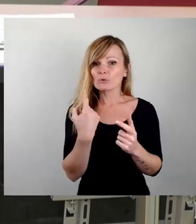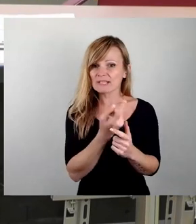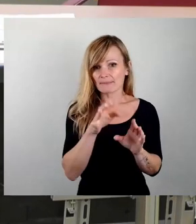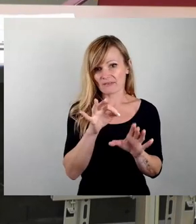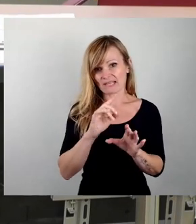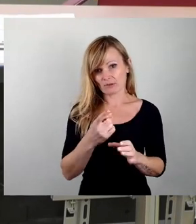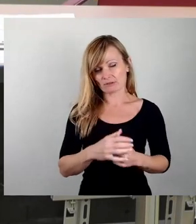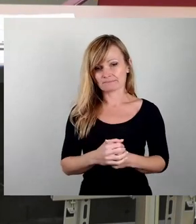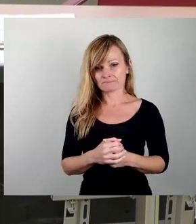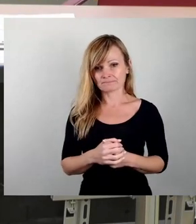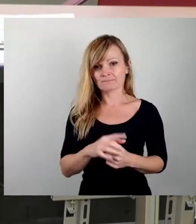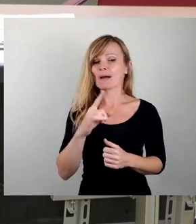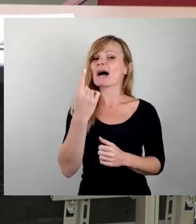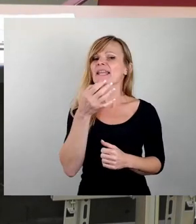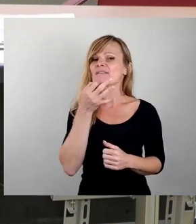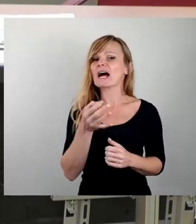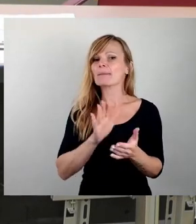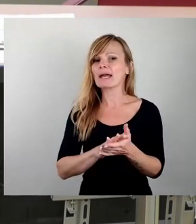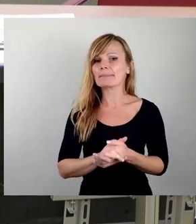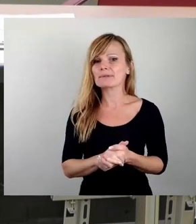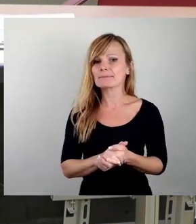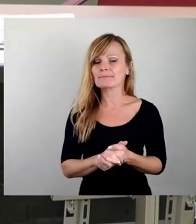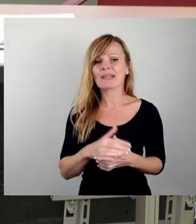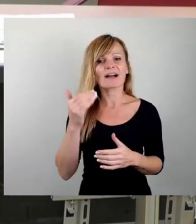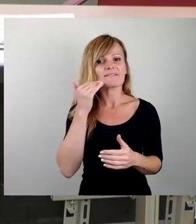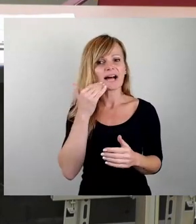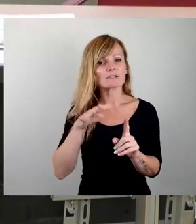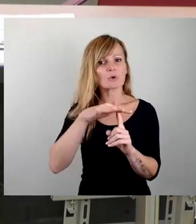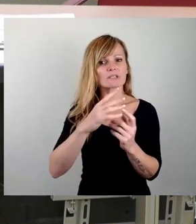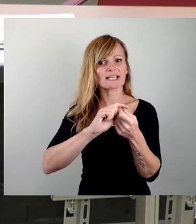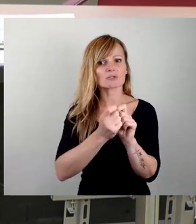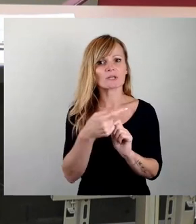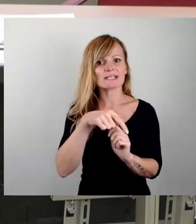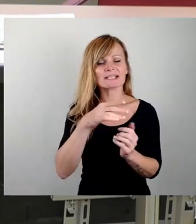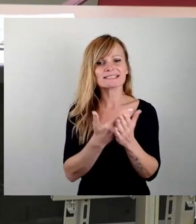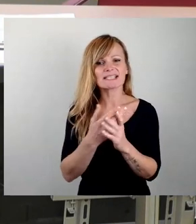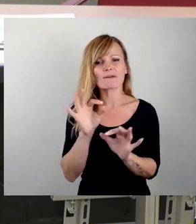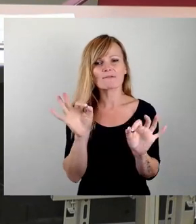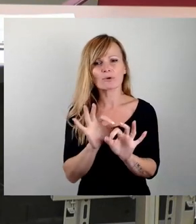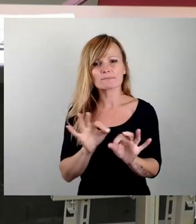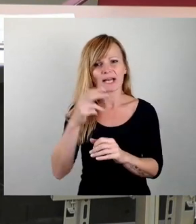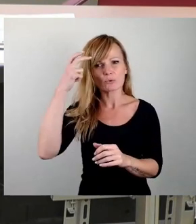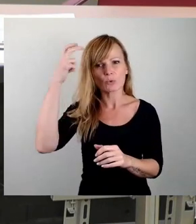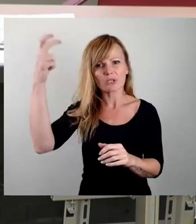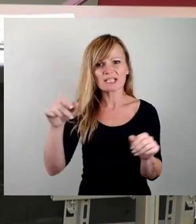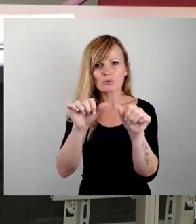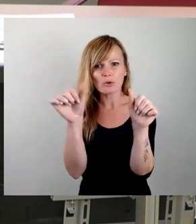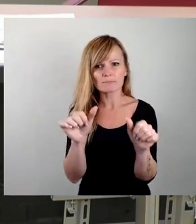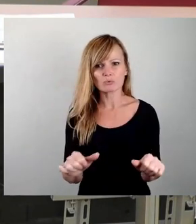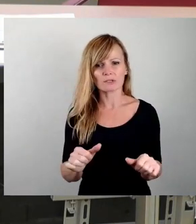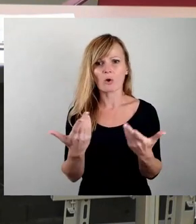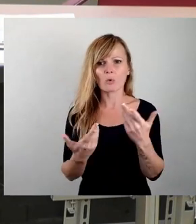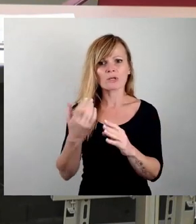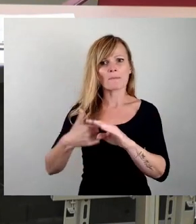Aber eine Frage bleibt. Wann kontextualisieren wir eigentlich diese furchtbaren Königsskulpturen? Oder ist Monarchie